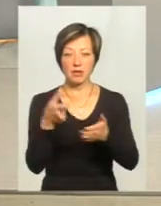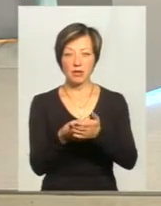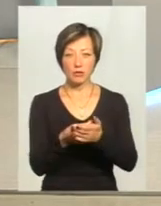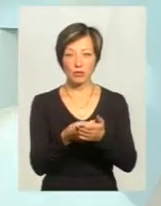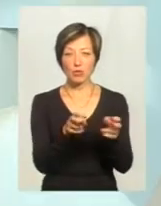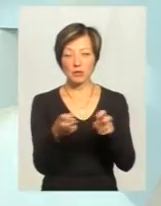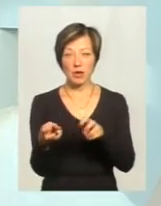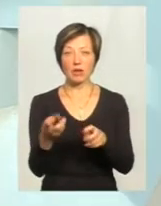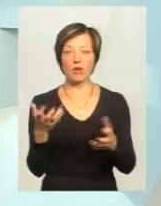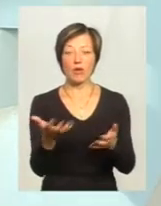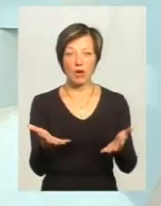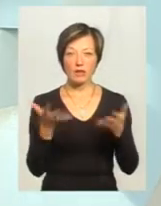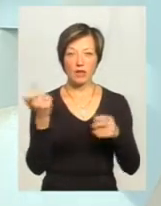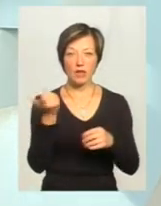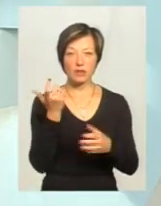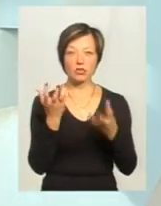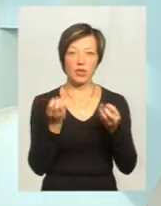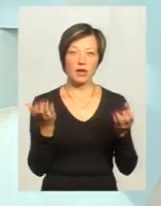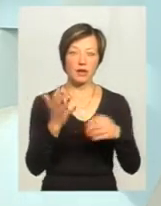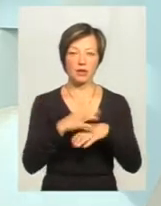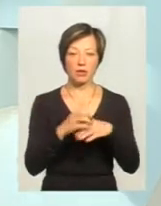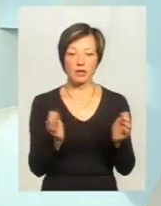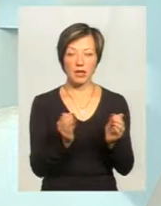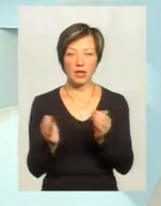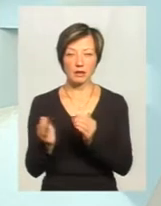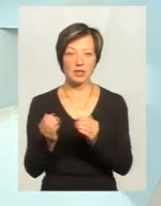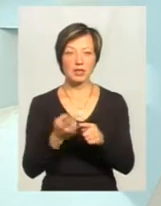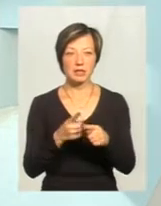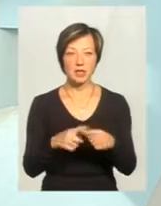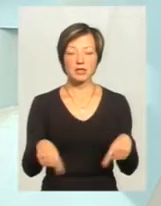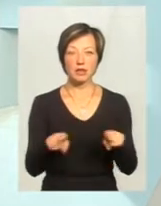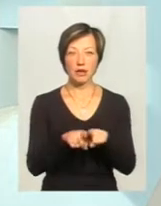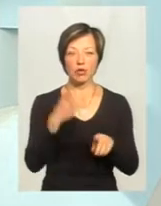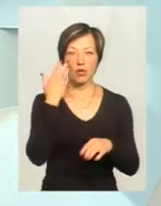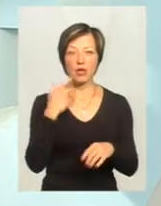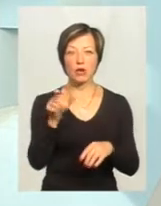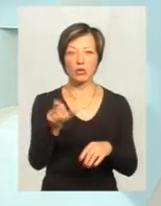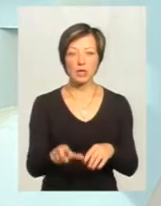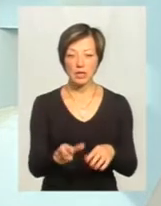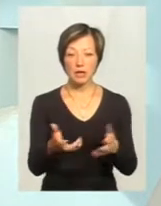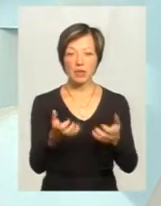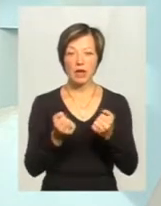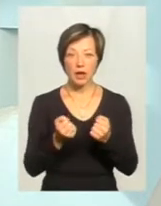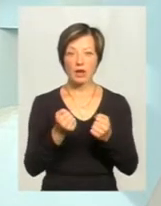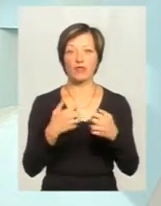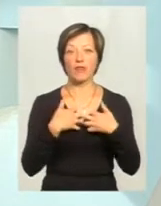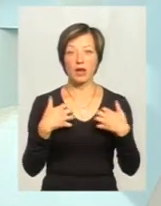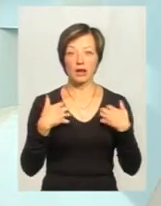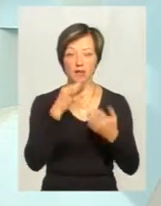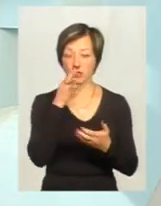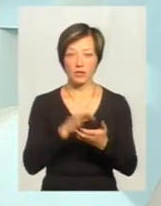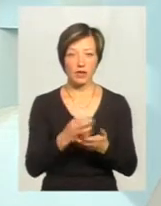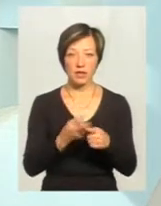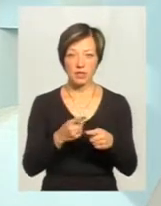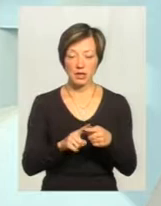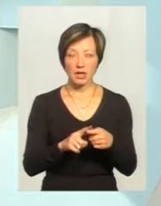оказалося, що у власника, що якби ще десь є там котенятка. розумієте, це також, коли людина заводить тварину і не відповідає за нею, і